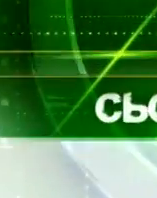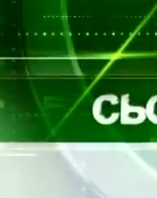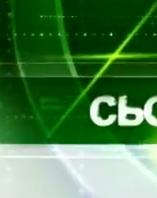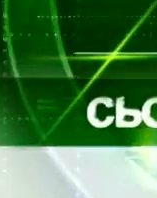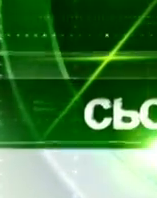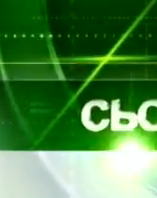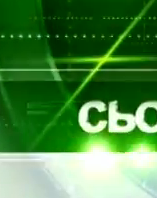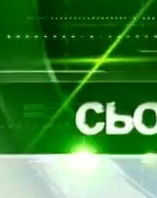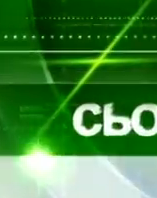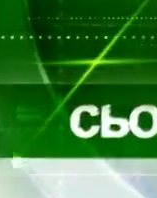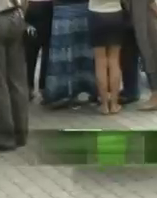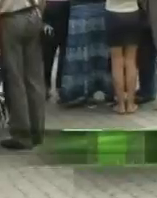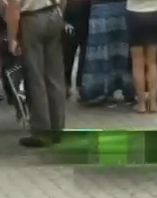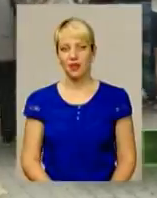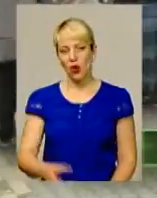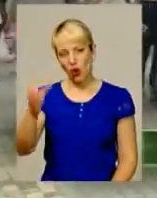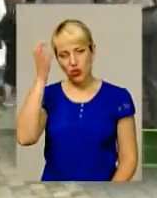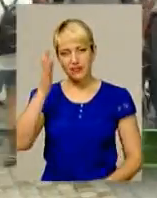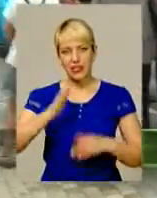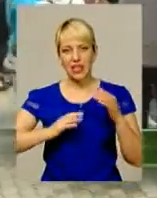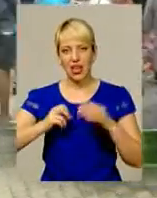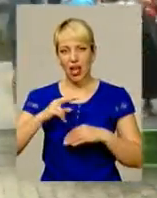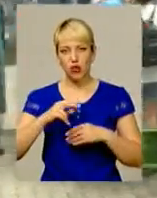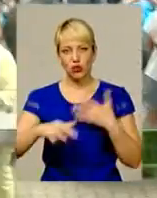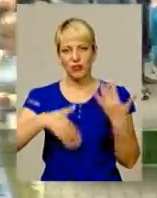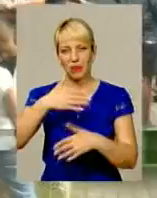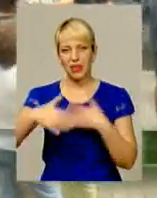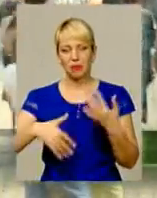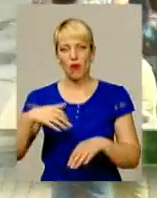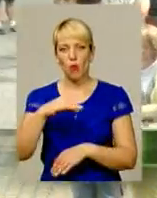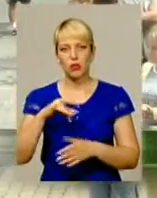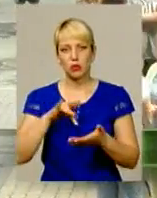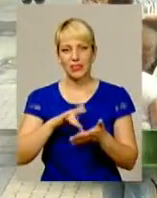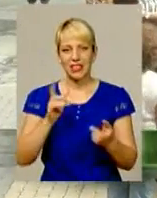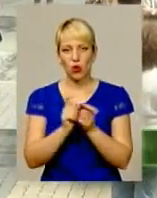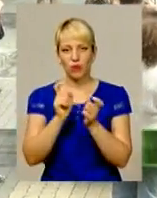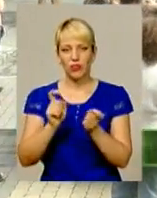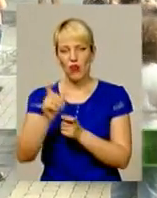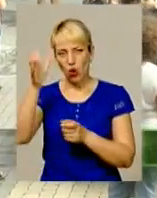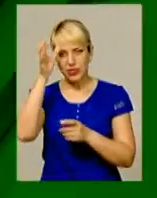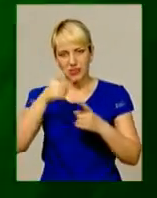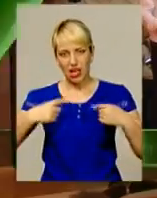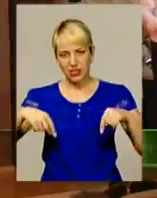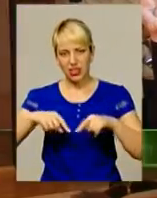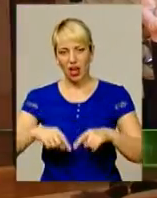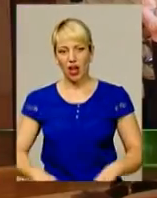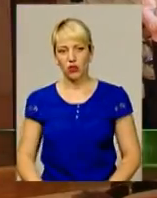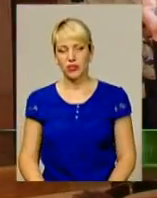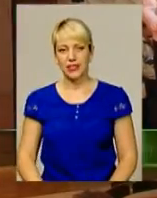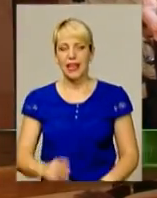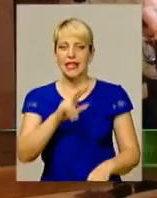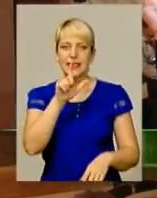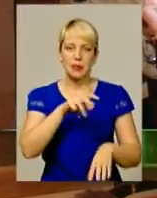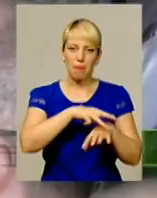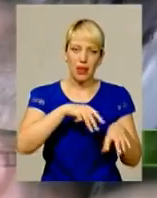Музика Освітні кадрові перепитії. В обласному центрі тривають конфлікти в освітянській галузі. Із міліції в